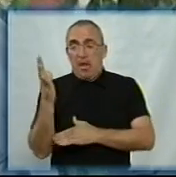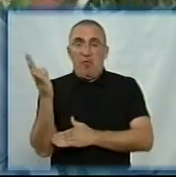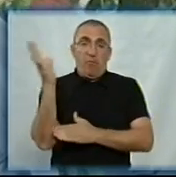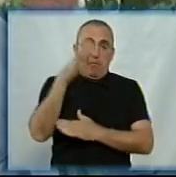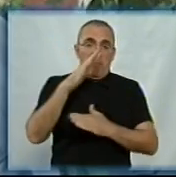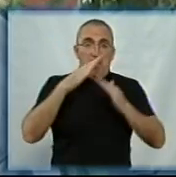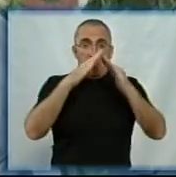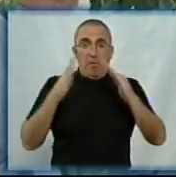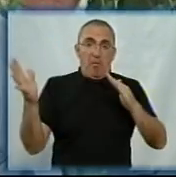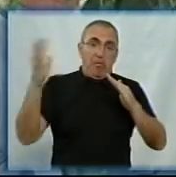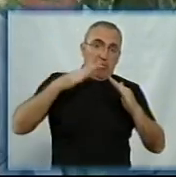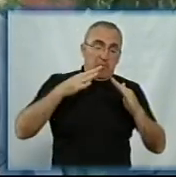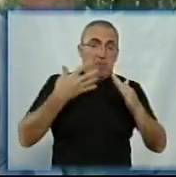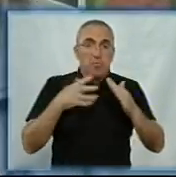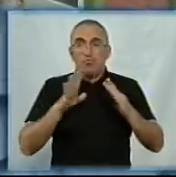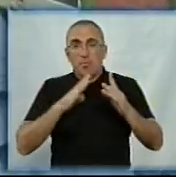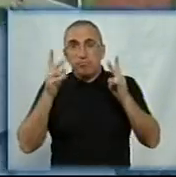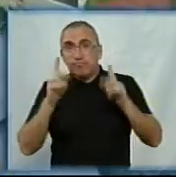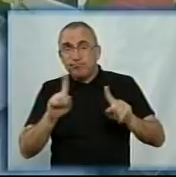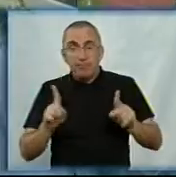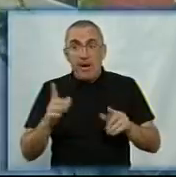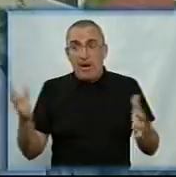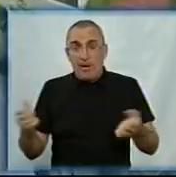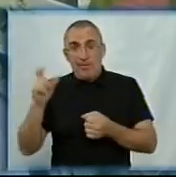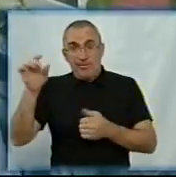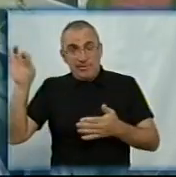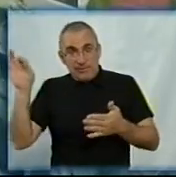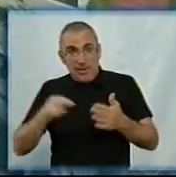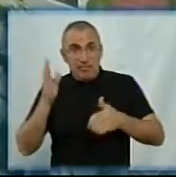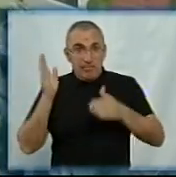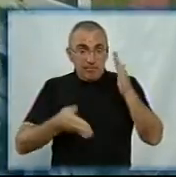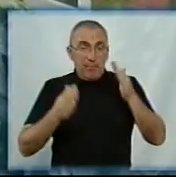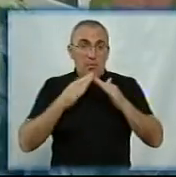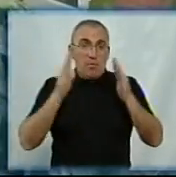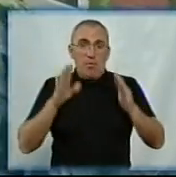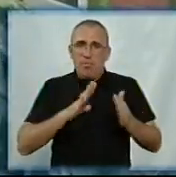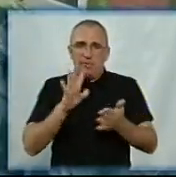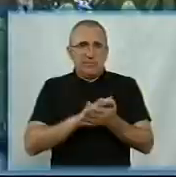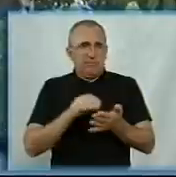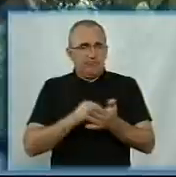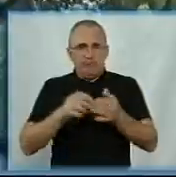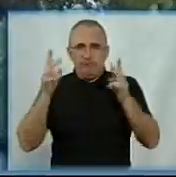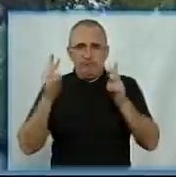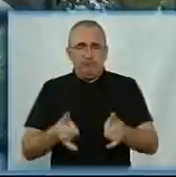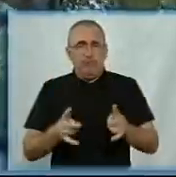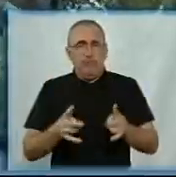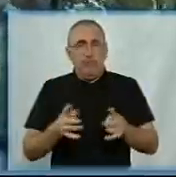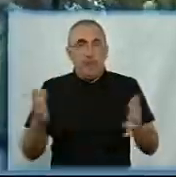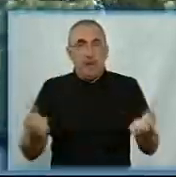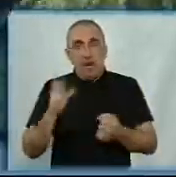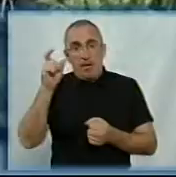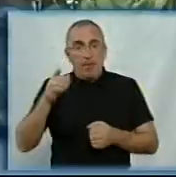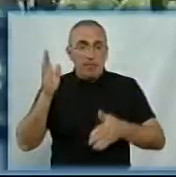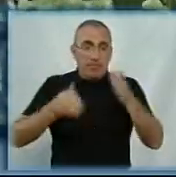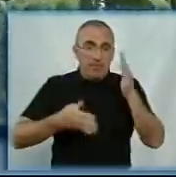Пиляли дерево потроху, щоб не пошкодити будинок. Якби рятувальники одразу його спиляли, будинок би сильно пошкодився. Рятувальники розпилюють